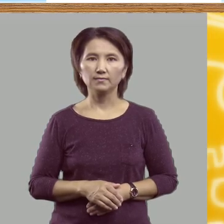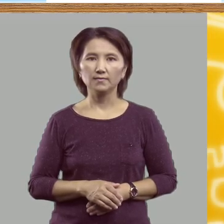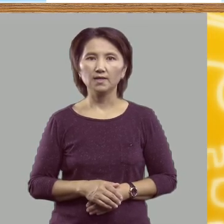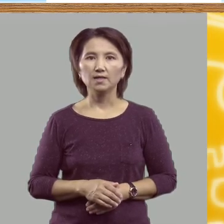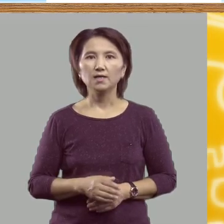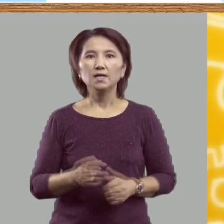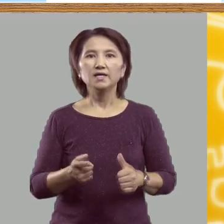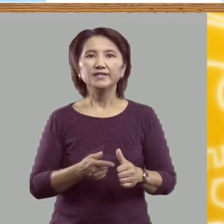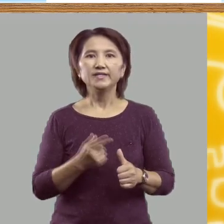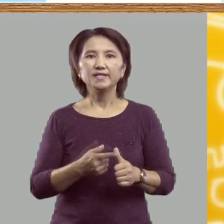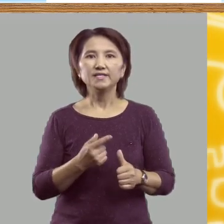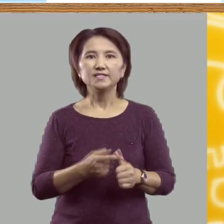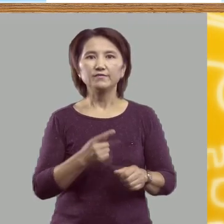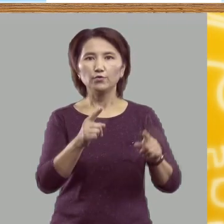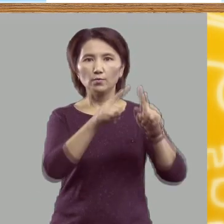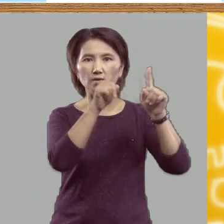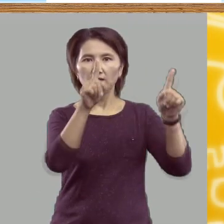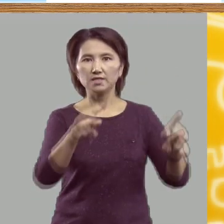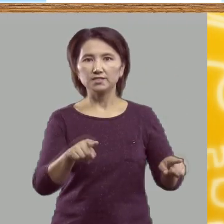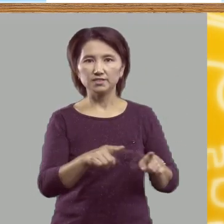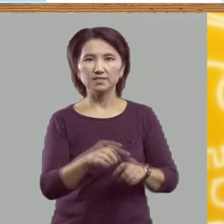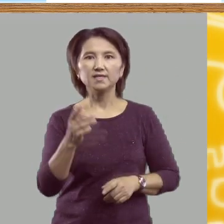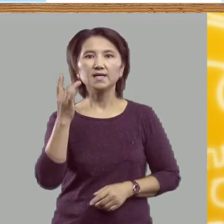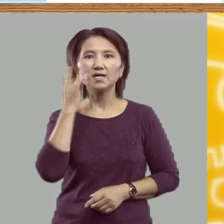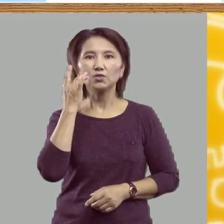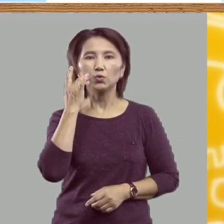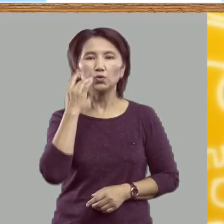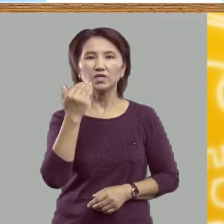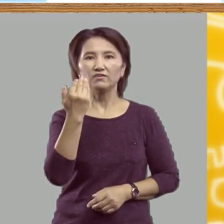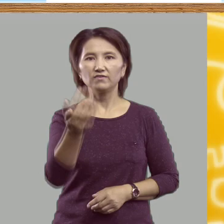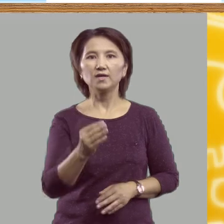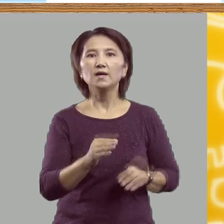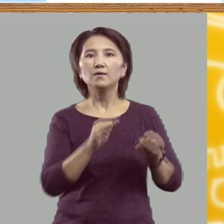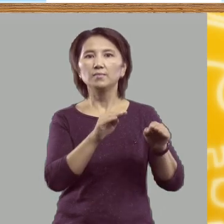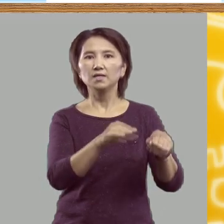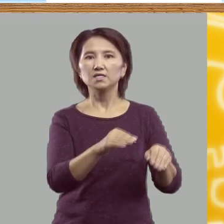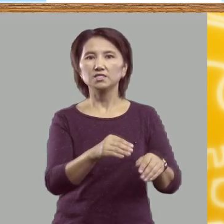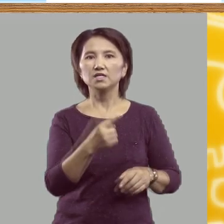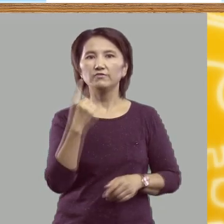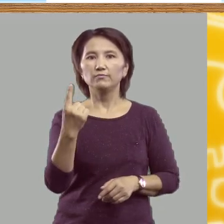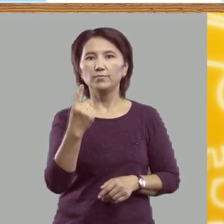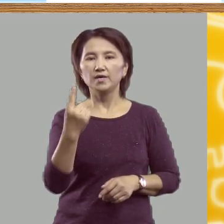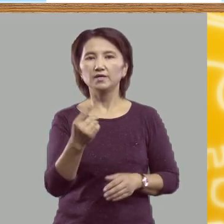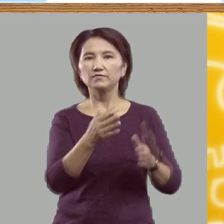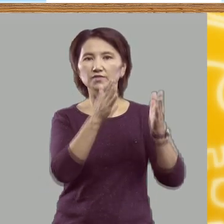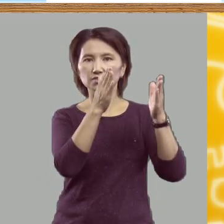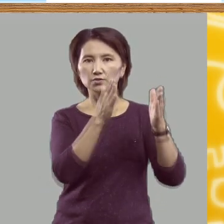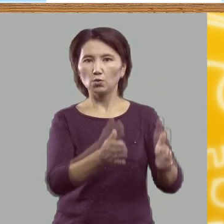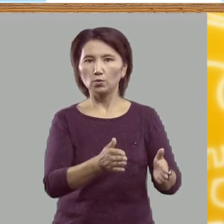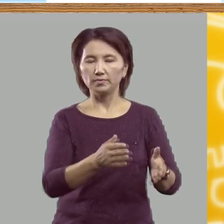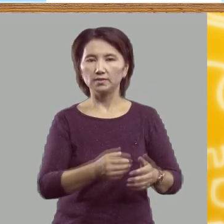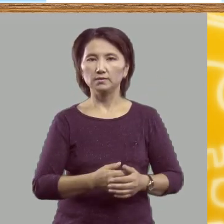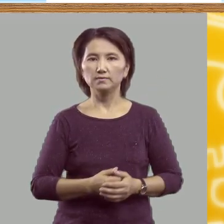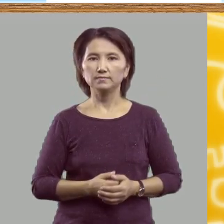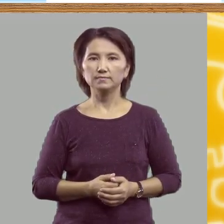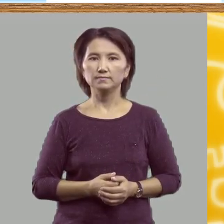Назовём картинки, которые вы положили в первый столбик.